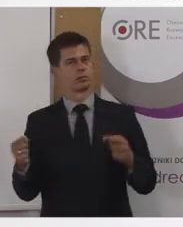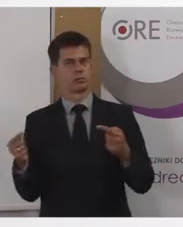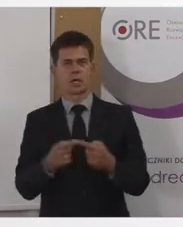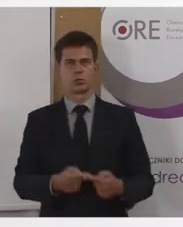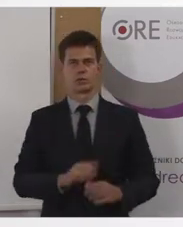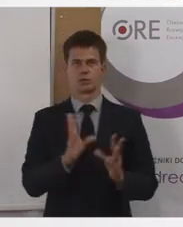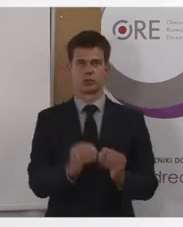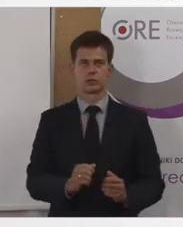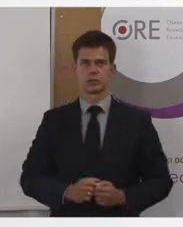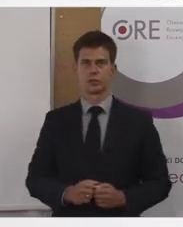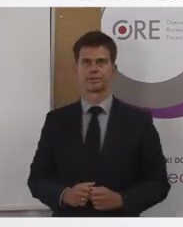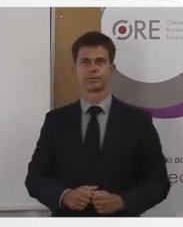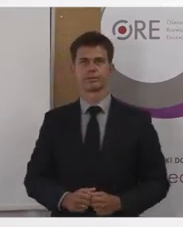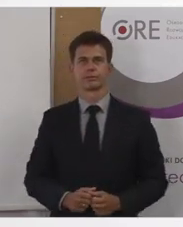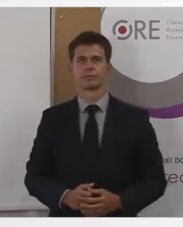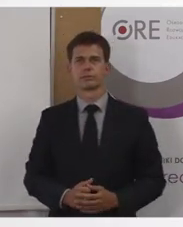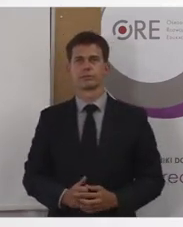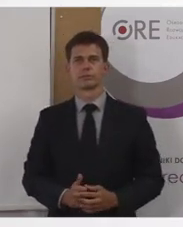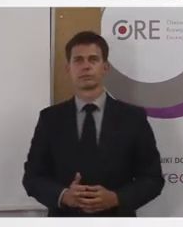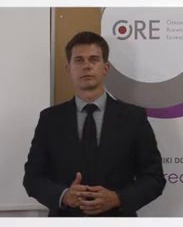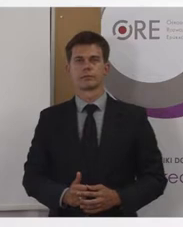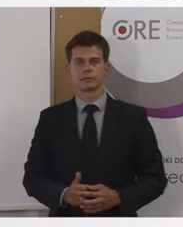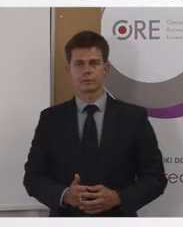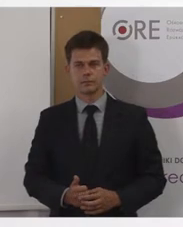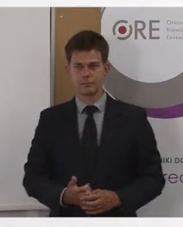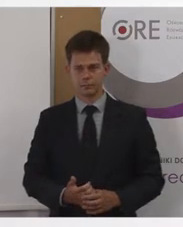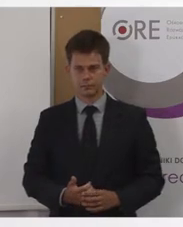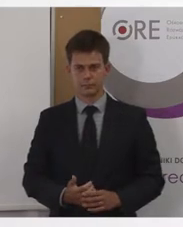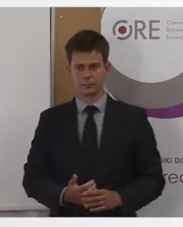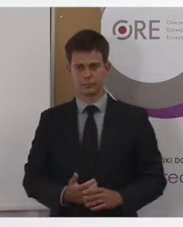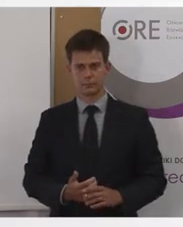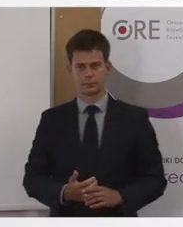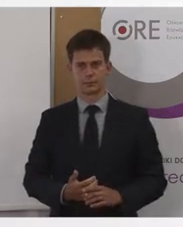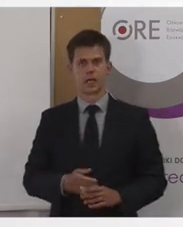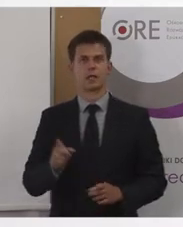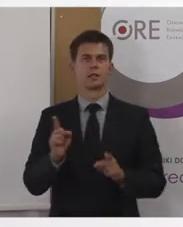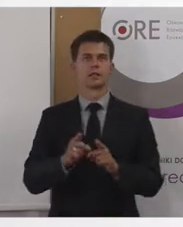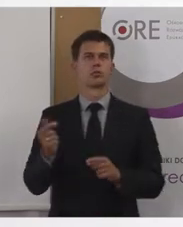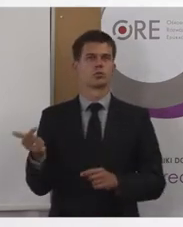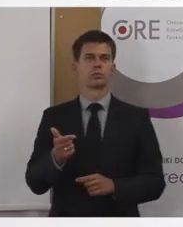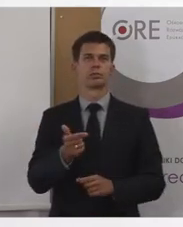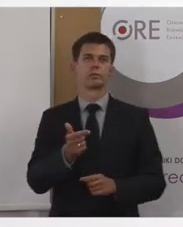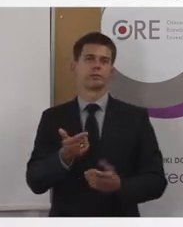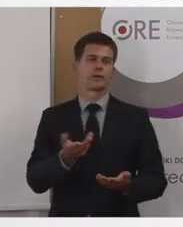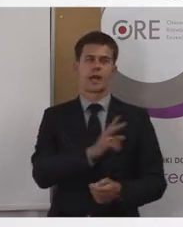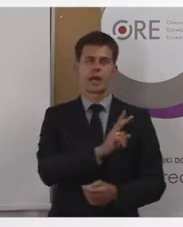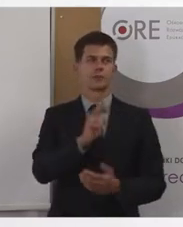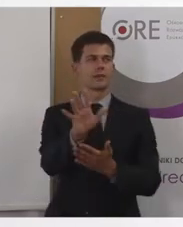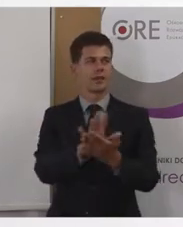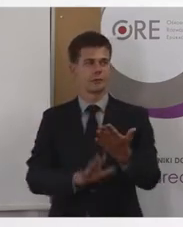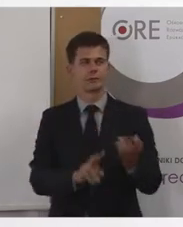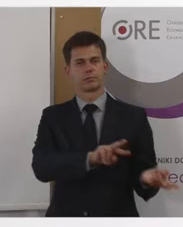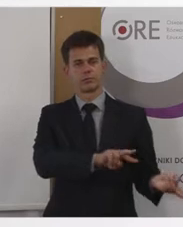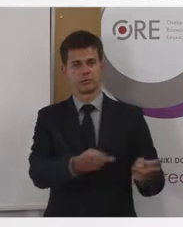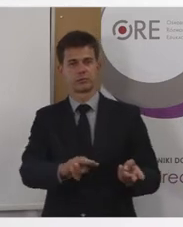te standardy dostępności powinny być równo zapewnione i powinny dotyczyć właśnie tej samej treści, niezależnie